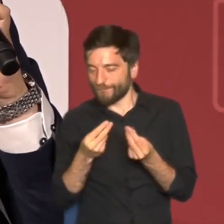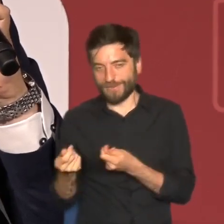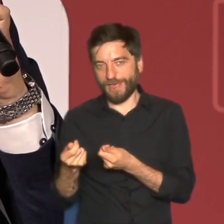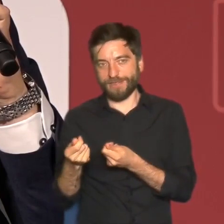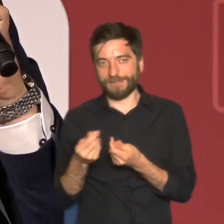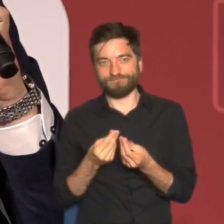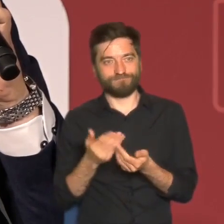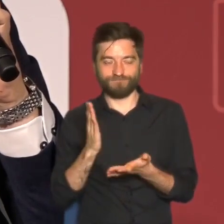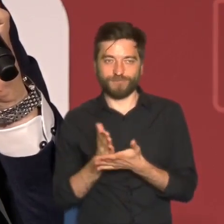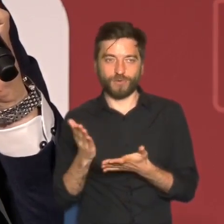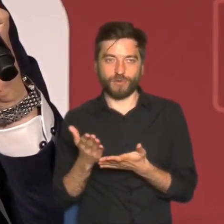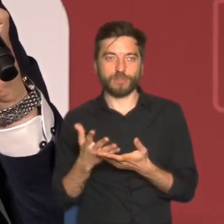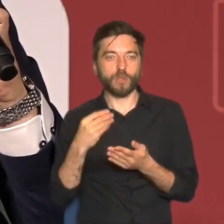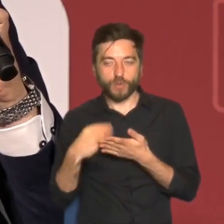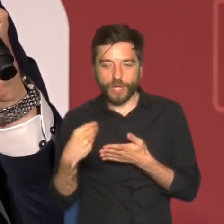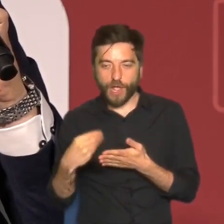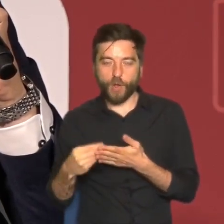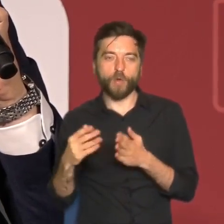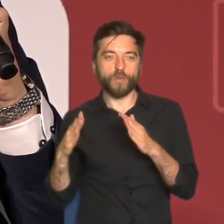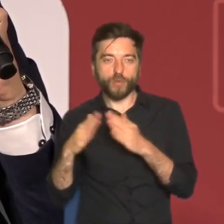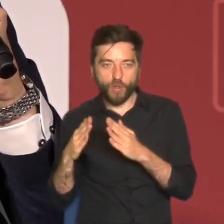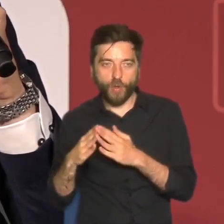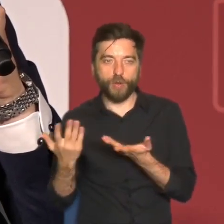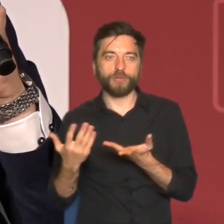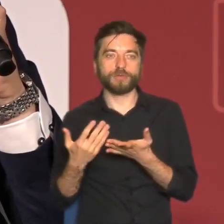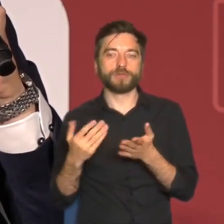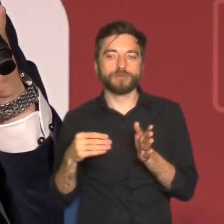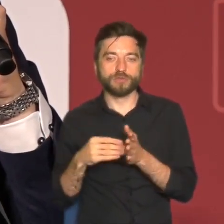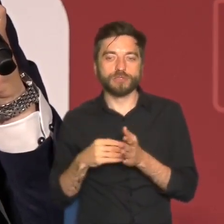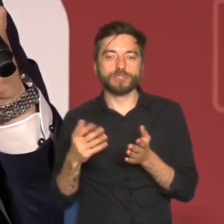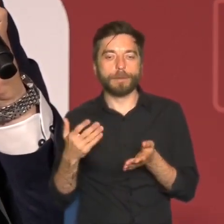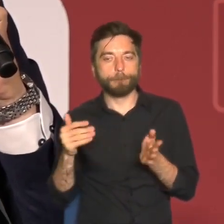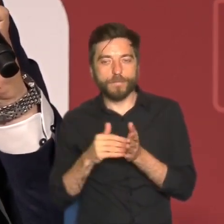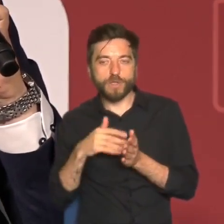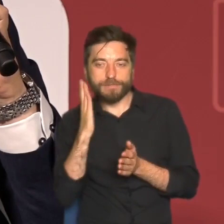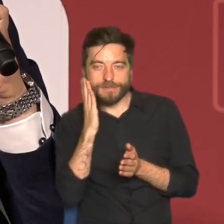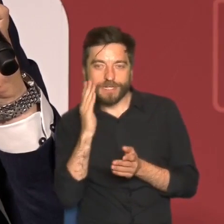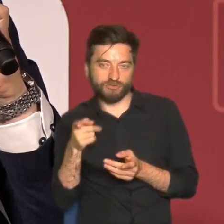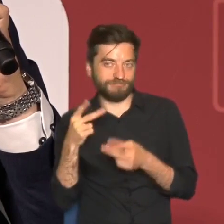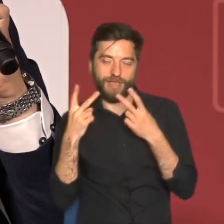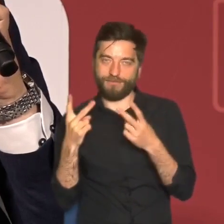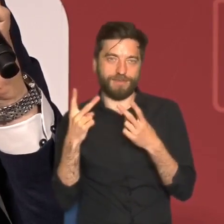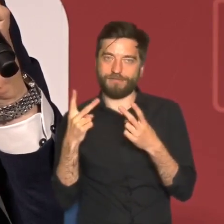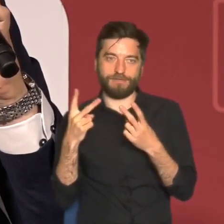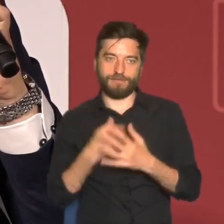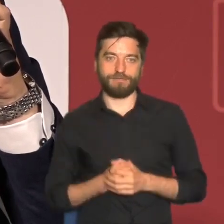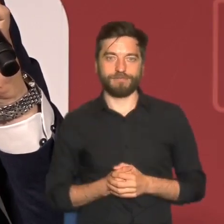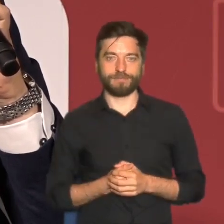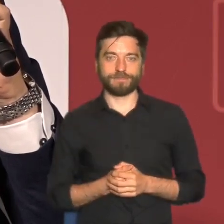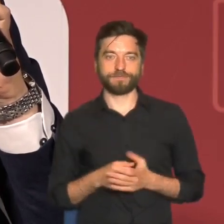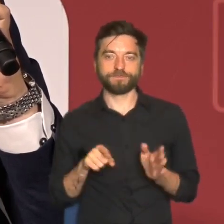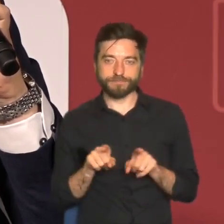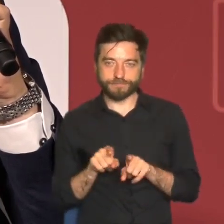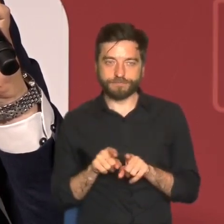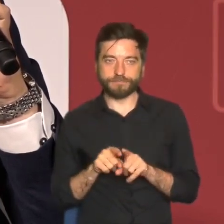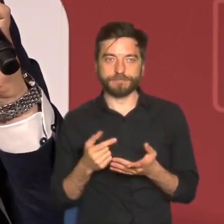kwestia po prostu nabycia nieruchomości czy zapewnienia sobie jakoś tej potrzeby mieszkaniowej jest dla nich absolutnie priorytetowa też tak jak